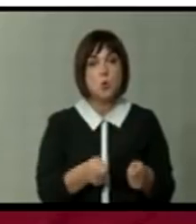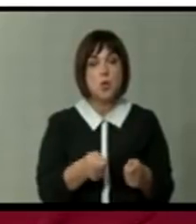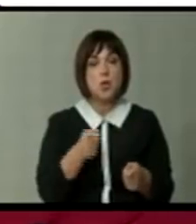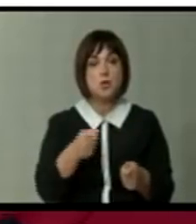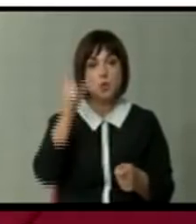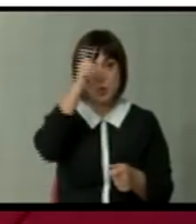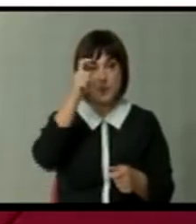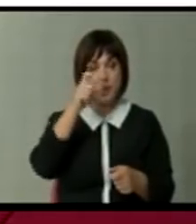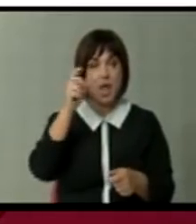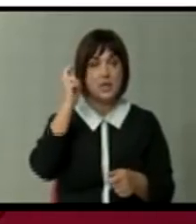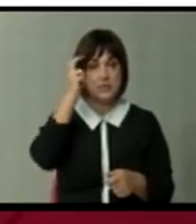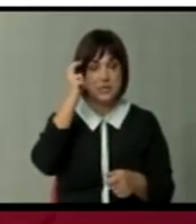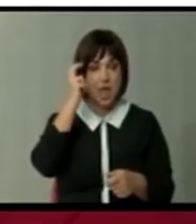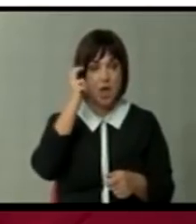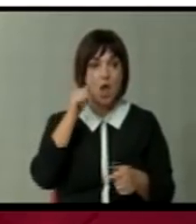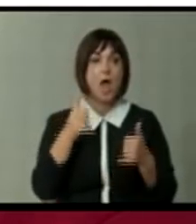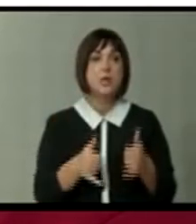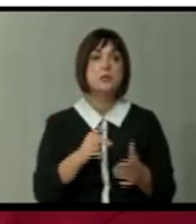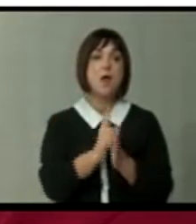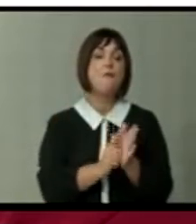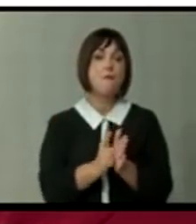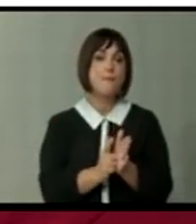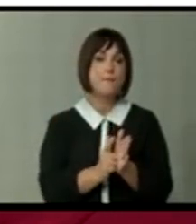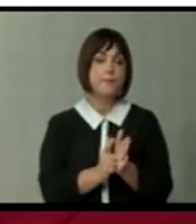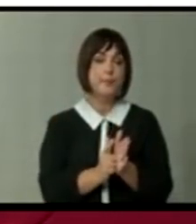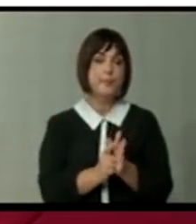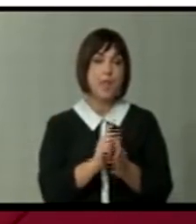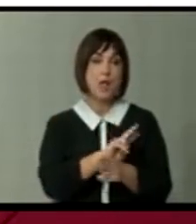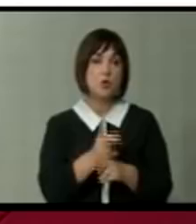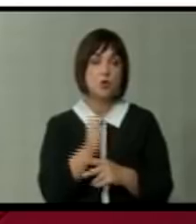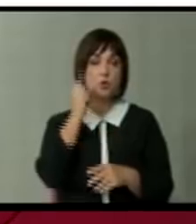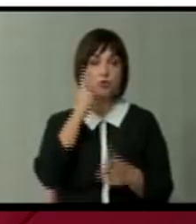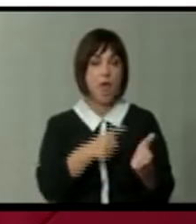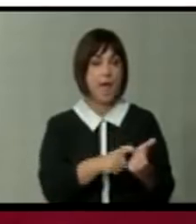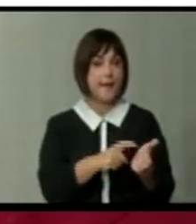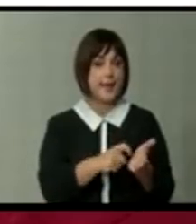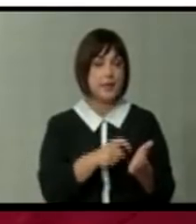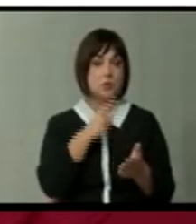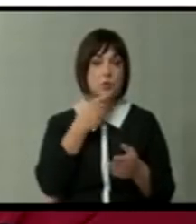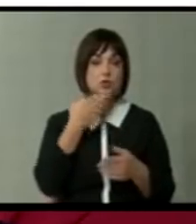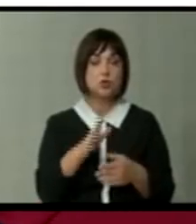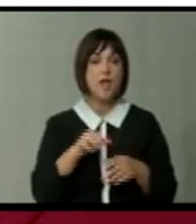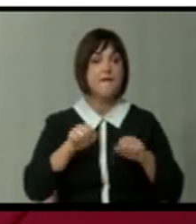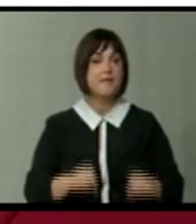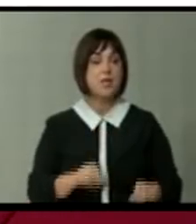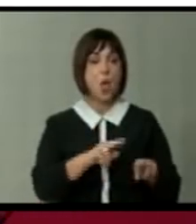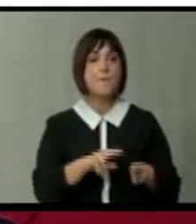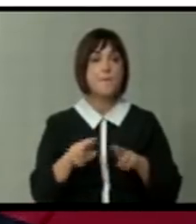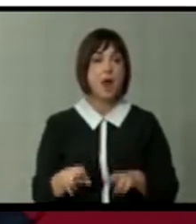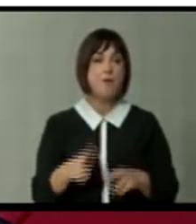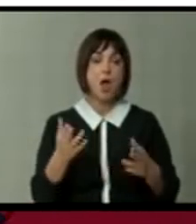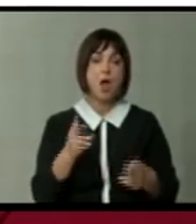Србија и Црнагора. А сега, во период кога е актуелен случајот Рекет што му наштетува на владењето на правата,